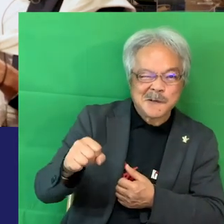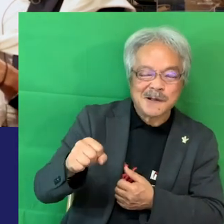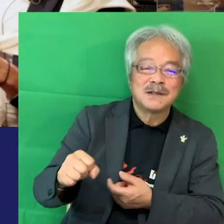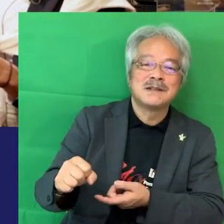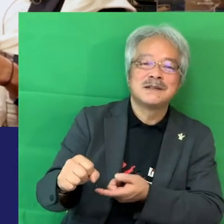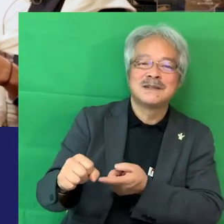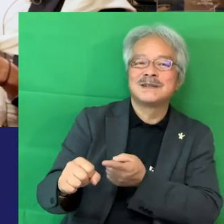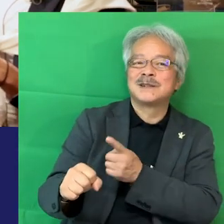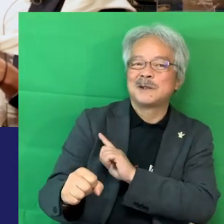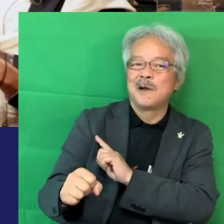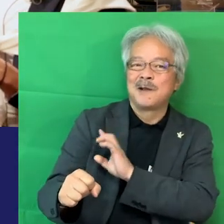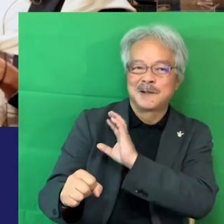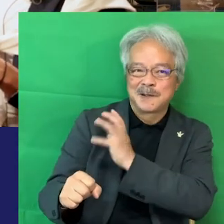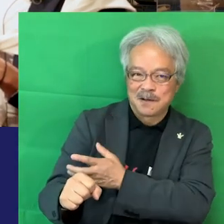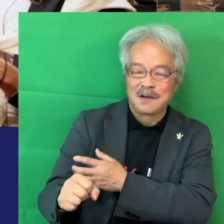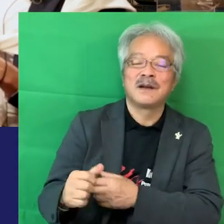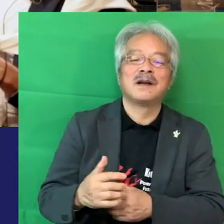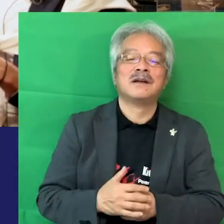なるほど